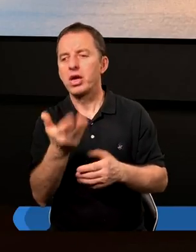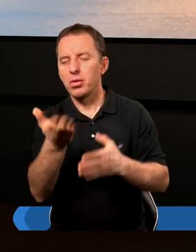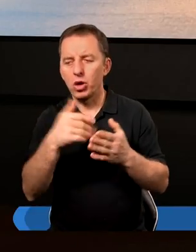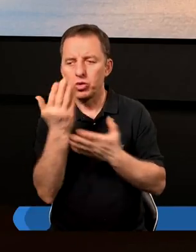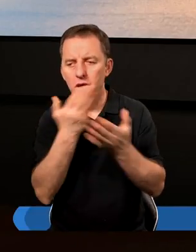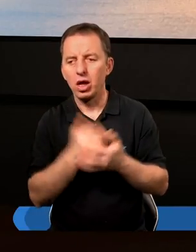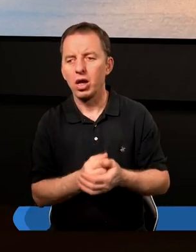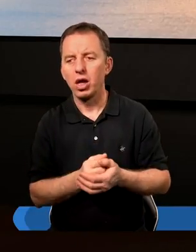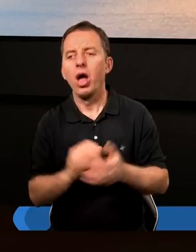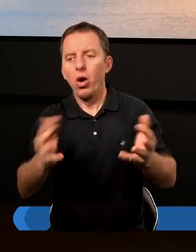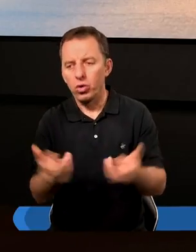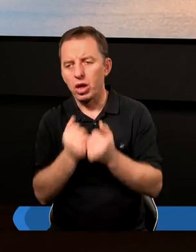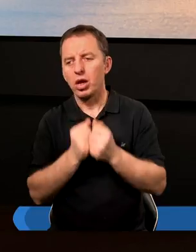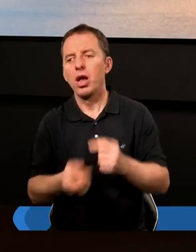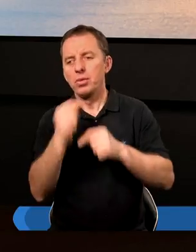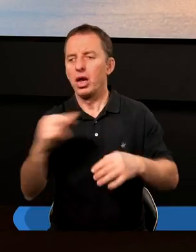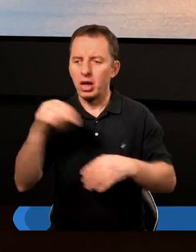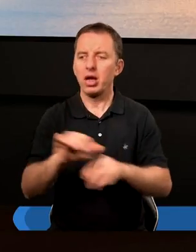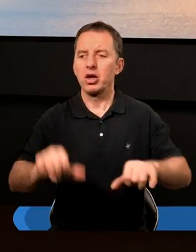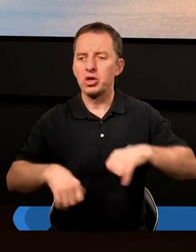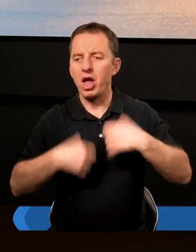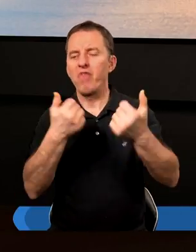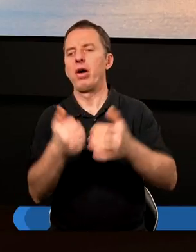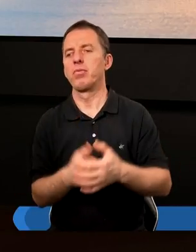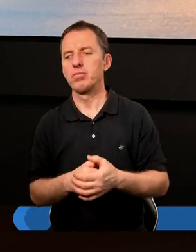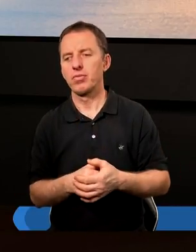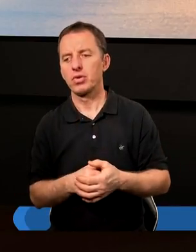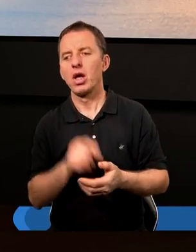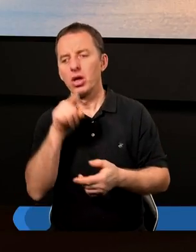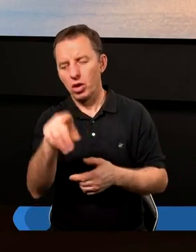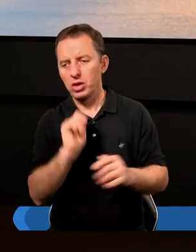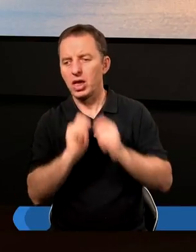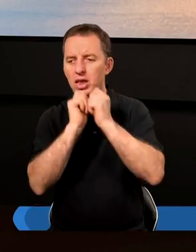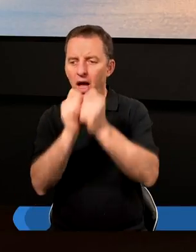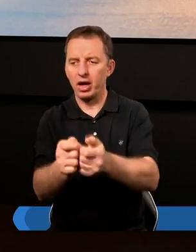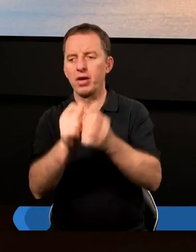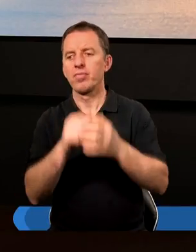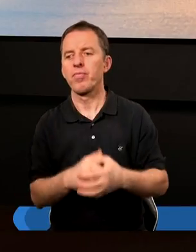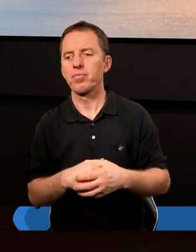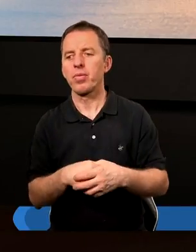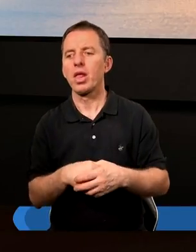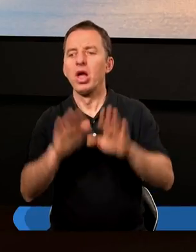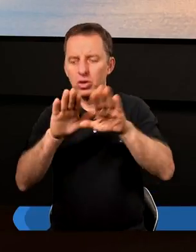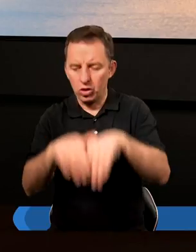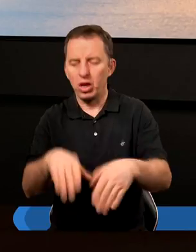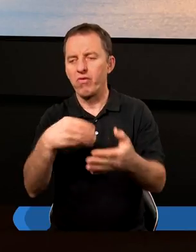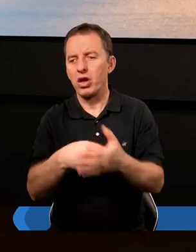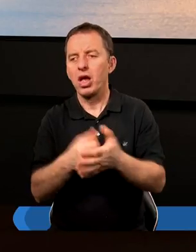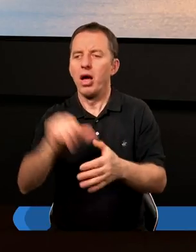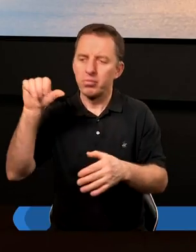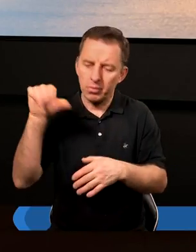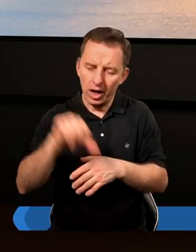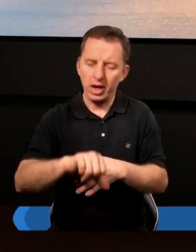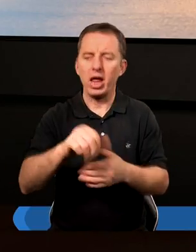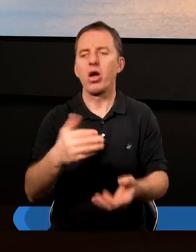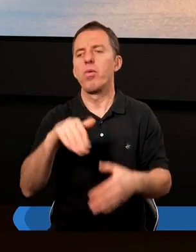rozdziale czytamy, że ocalił nas przed nadchodzącym gniewem. To jest dar. Zostaliśmy wykupieni